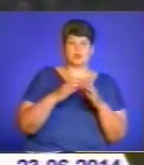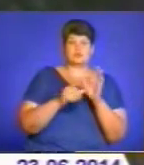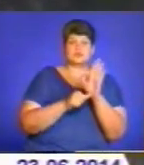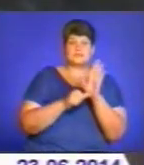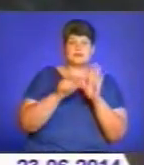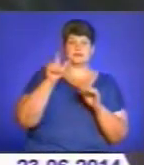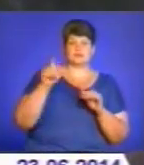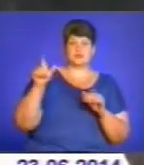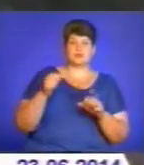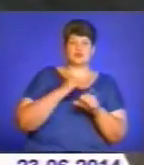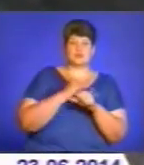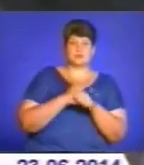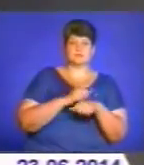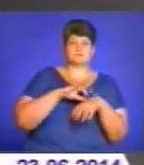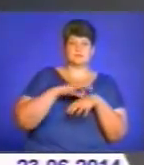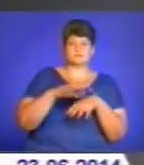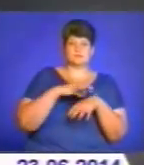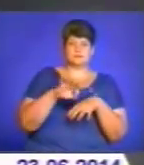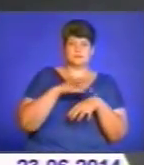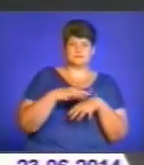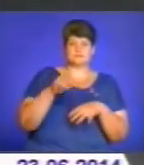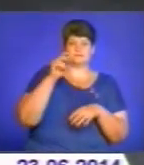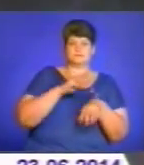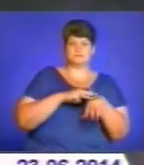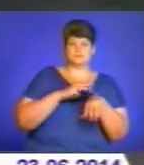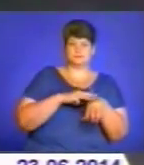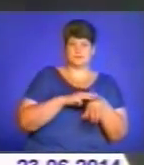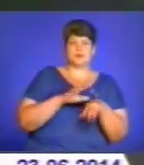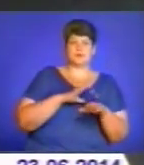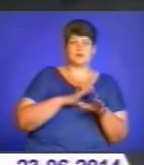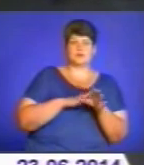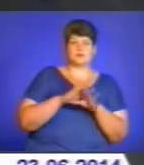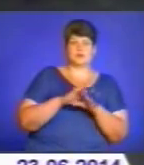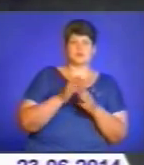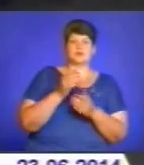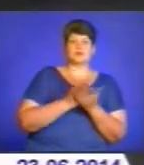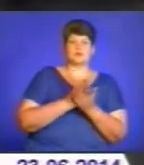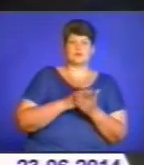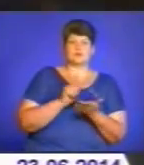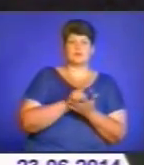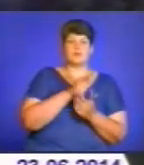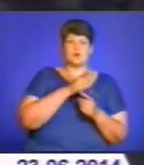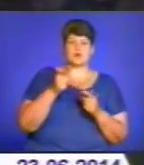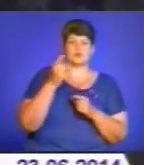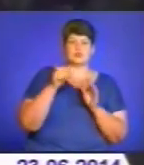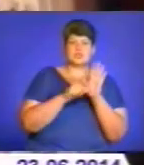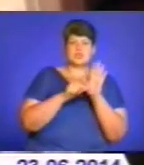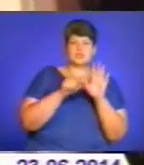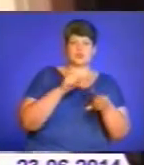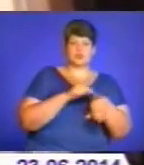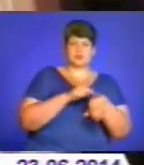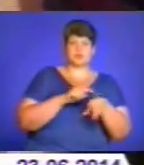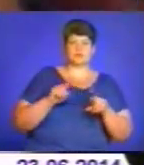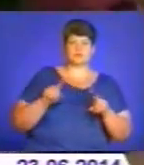насильство щодо оперативника цього підрозділу, який був при виконанні службових обов'язків. Протягом шести годин вони утримували міліціонера у